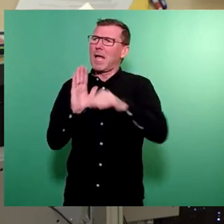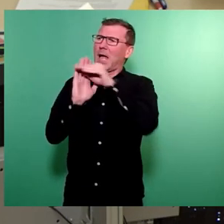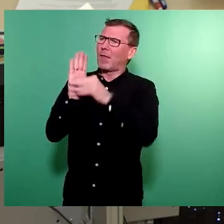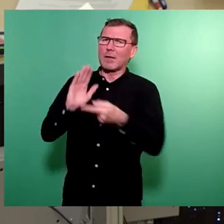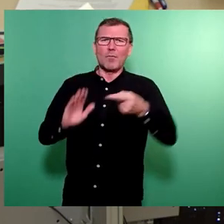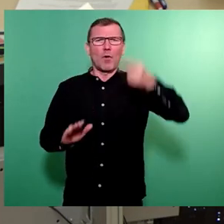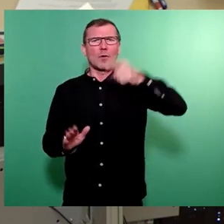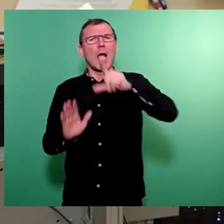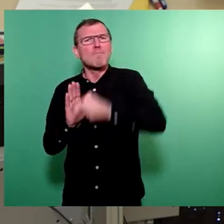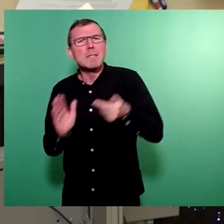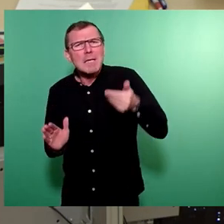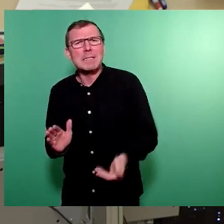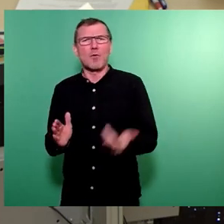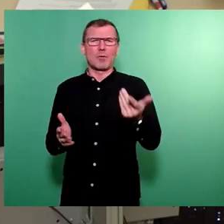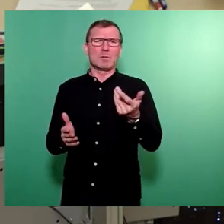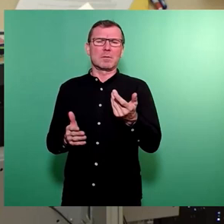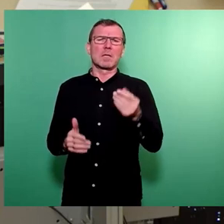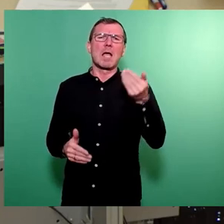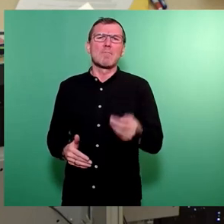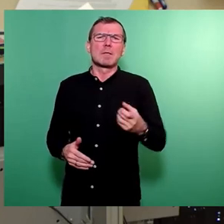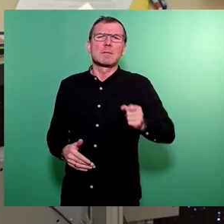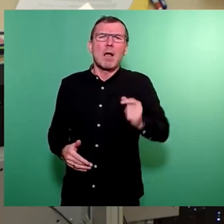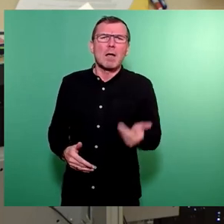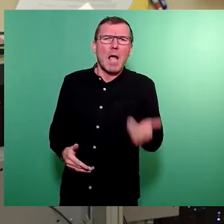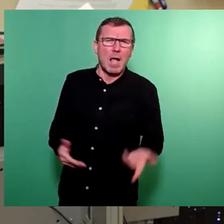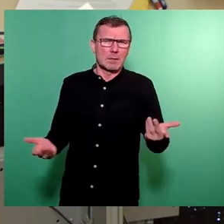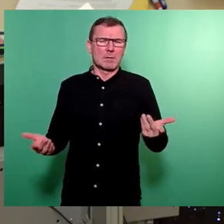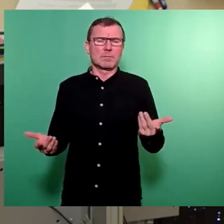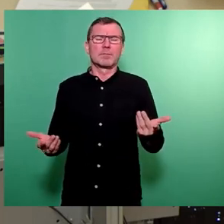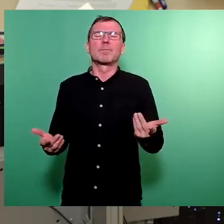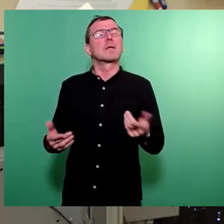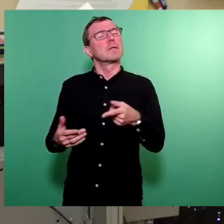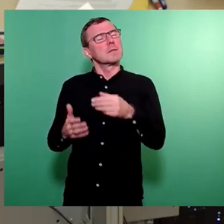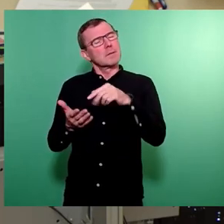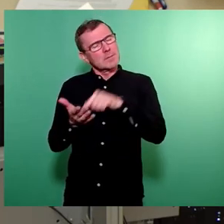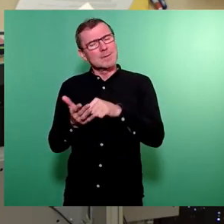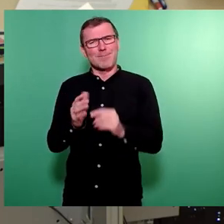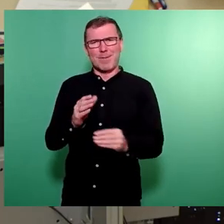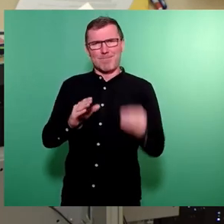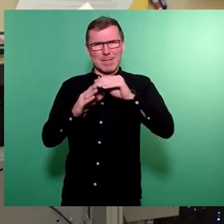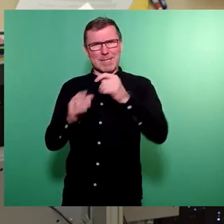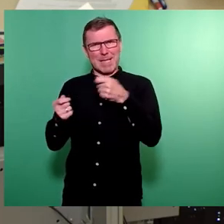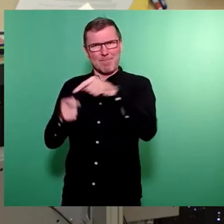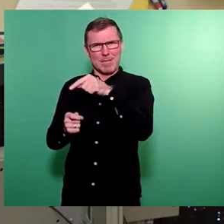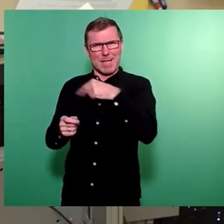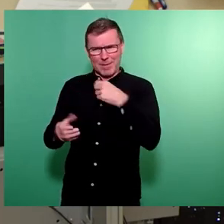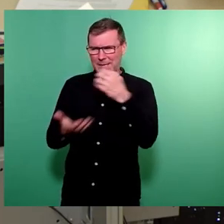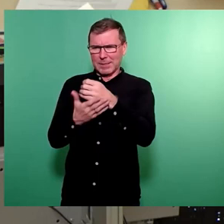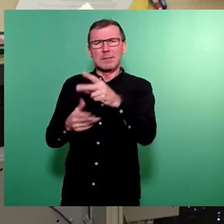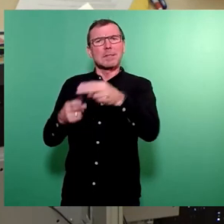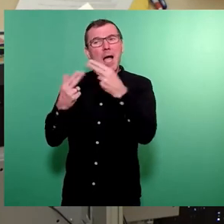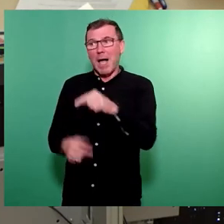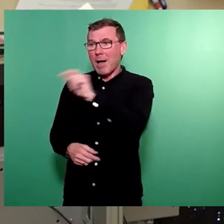Mindestlohn, Mindestgagen etc. Und mit diesen zusätzlichen Mitteln, die wir gemeinsam in diesen Haushalt einstellen, sind eben Projekte